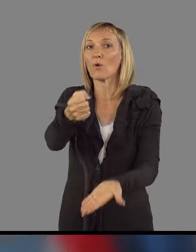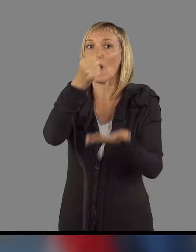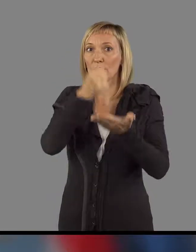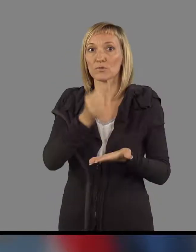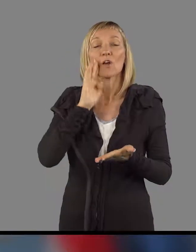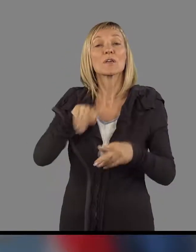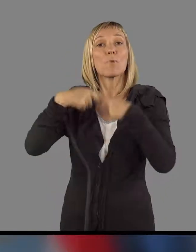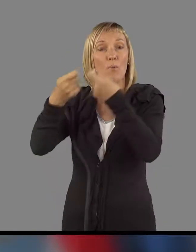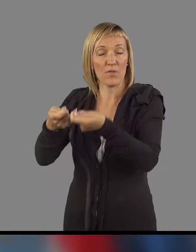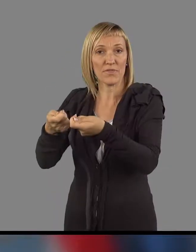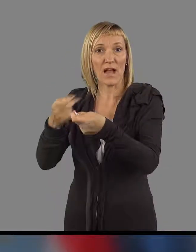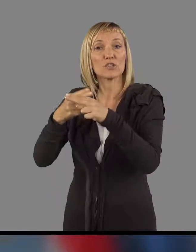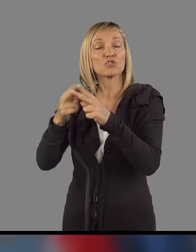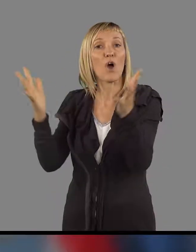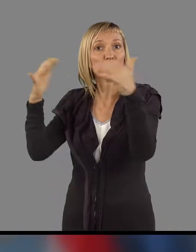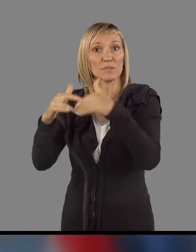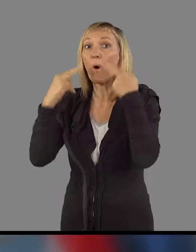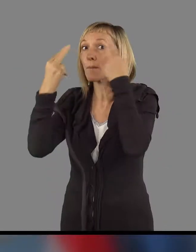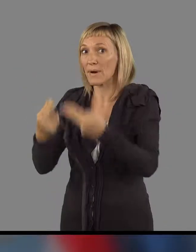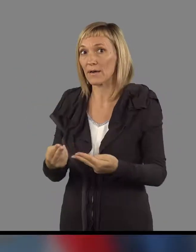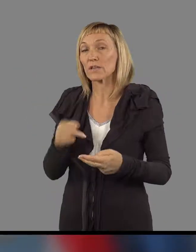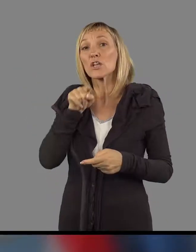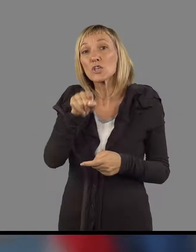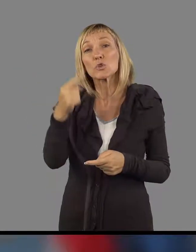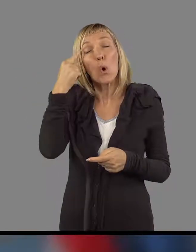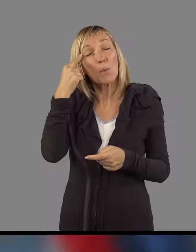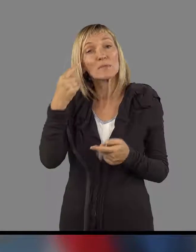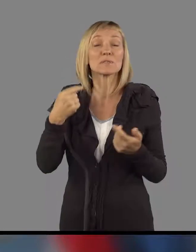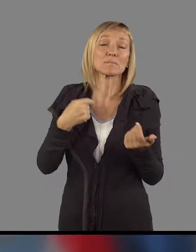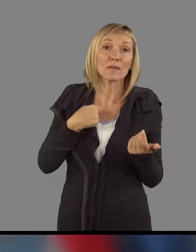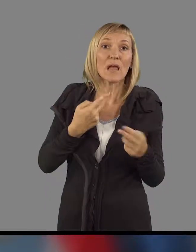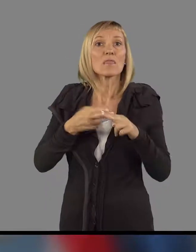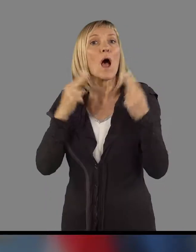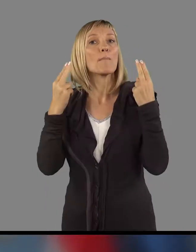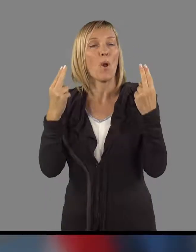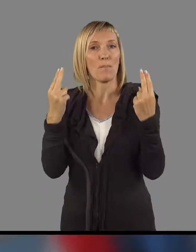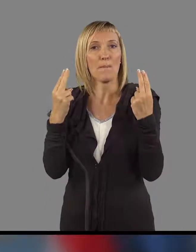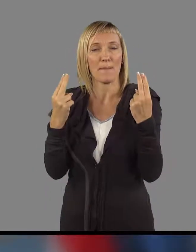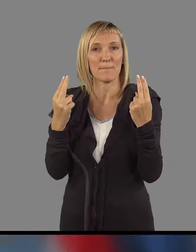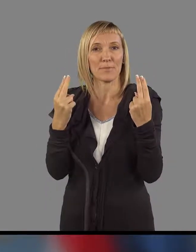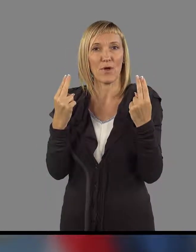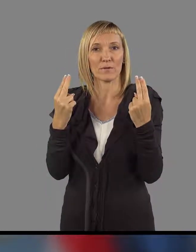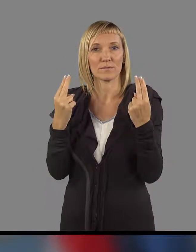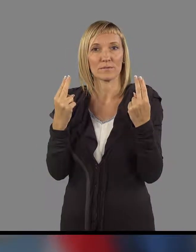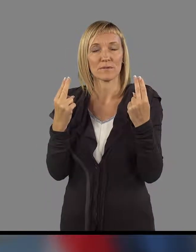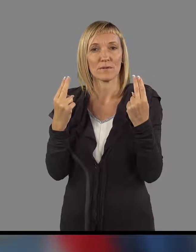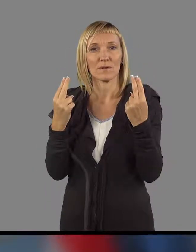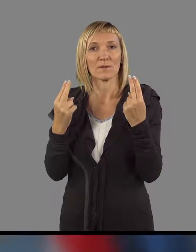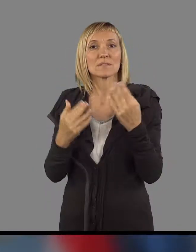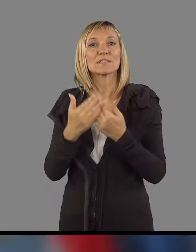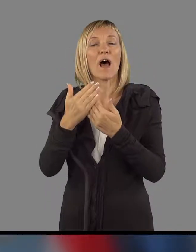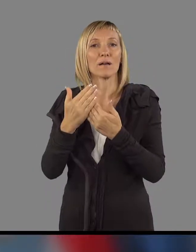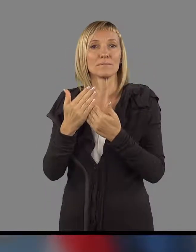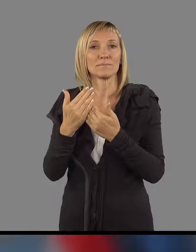bomo poslali v državni zbor. In to se mi zdi pravzaprav najpomembnejše za